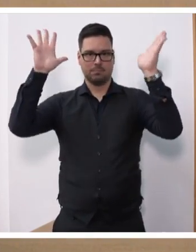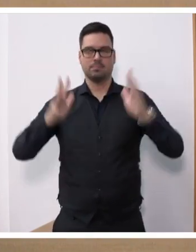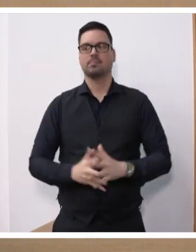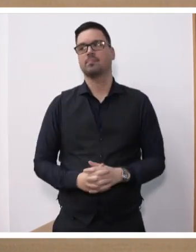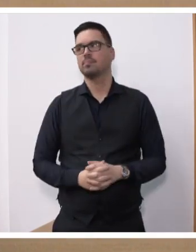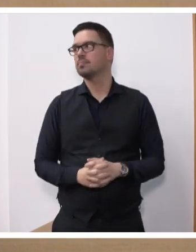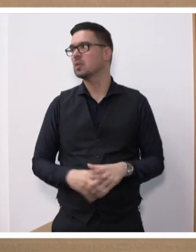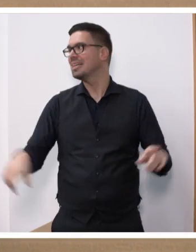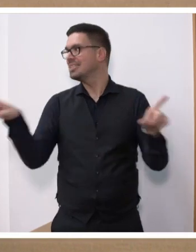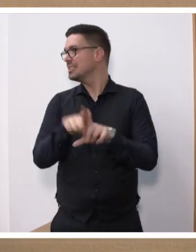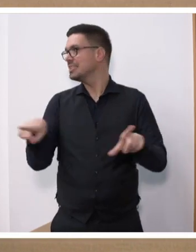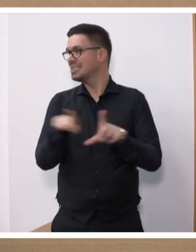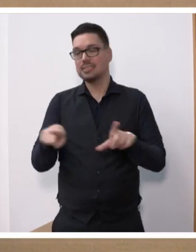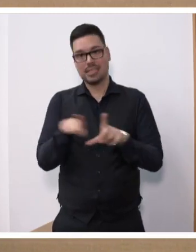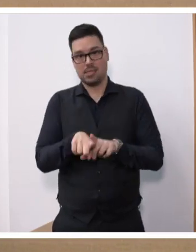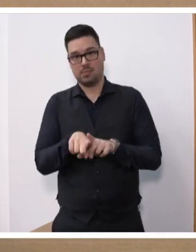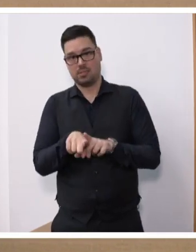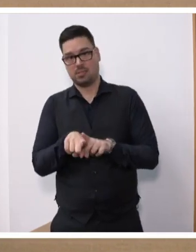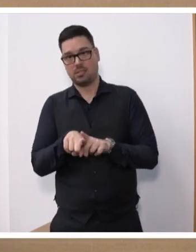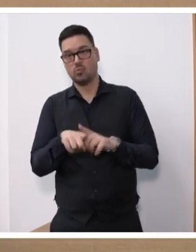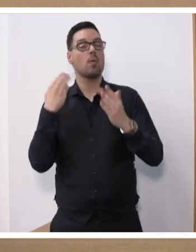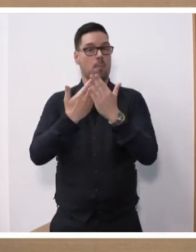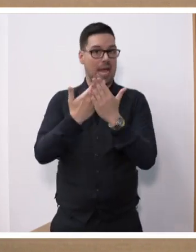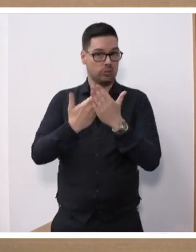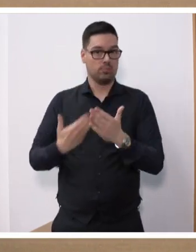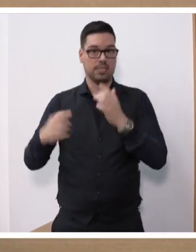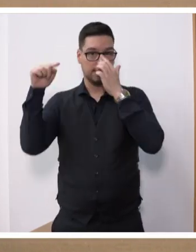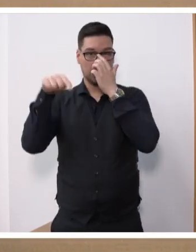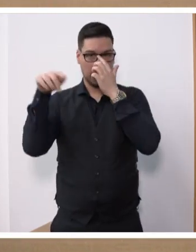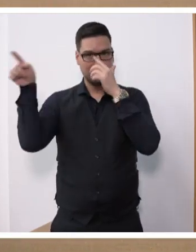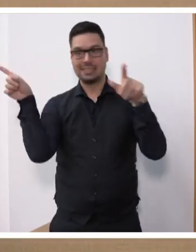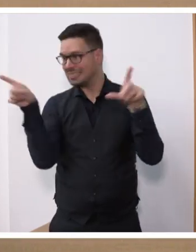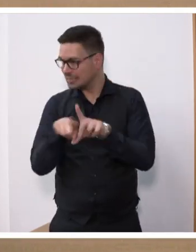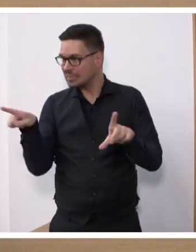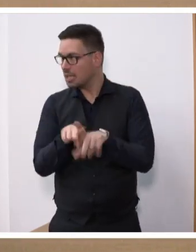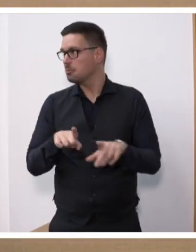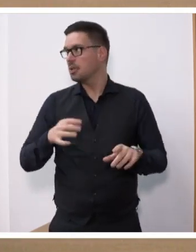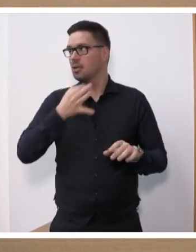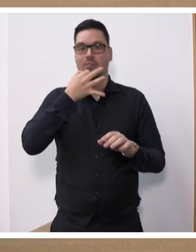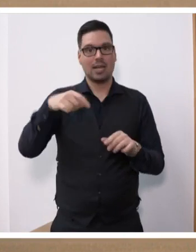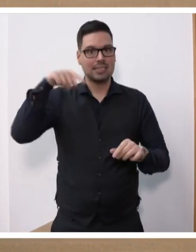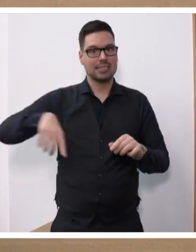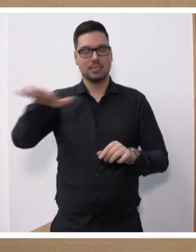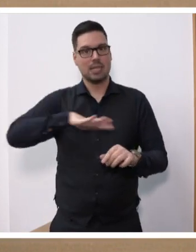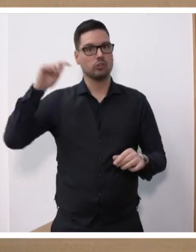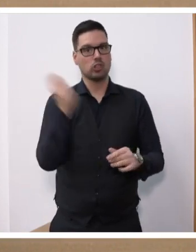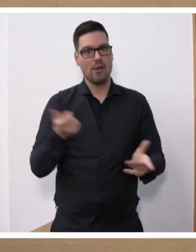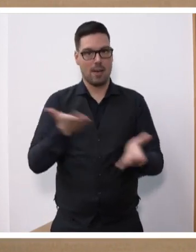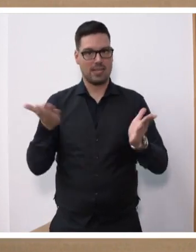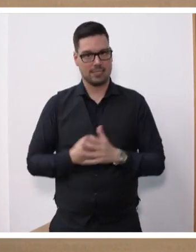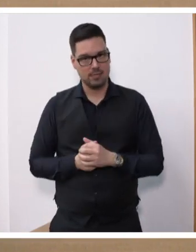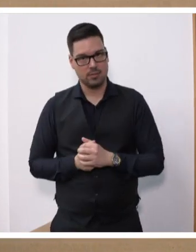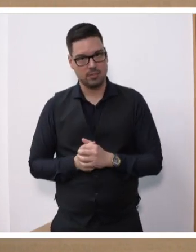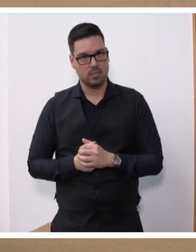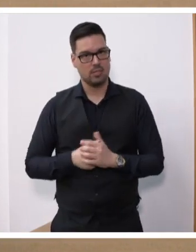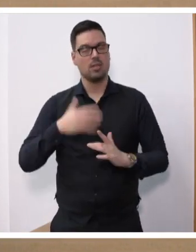Das Gleiche, und ich will Ihnen das nur als Beispiel geben, gilt für die Frage, was in diesem Land strafbar ist. Und